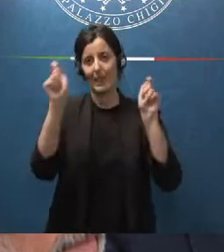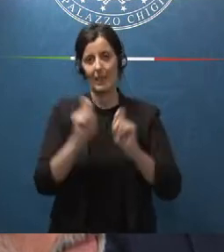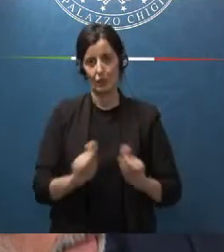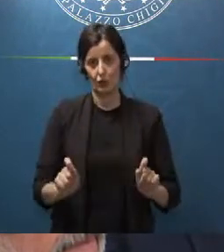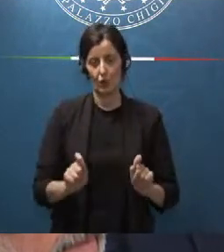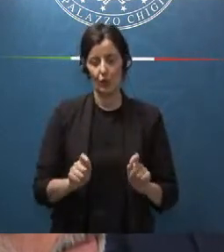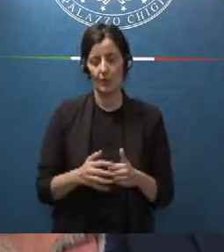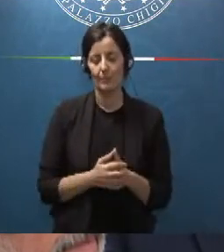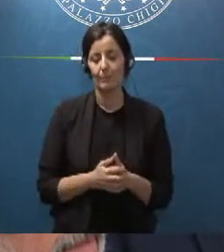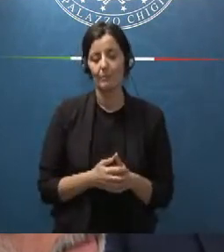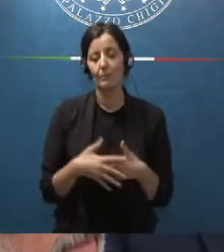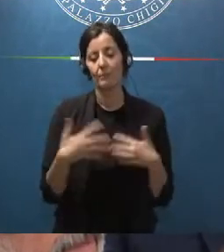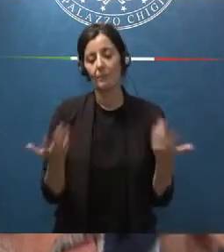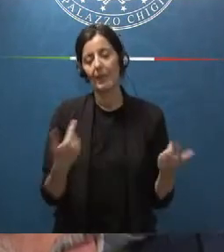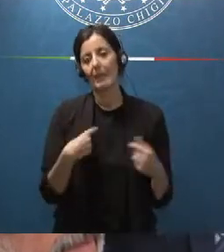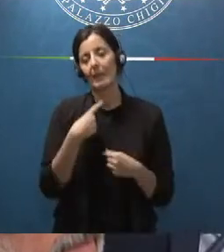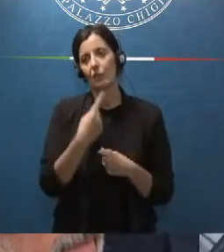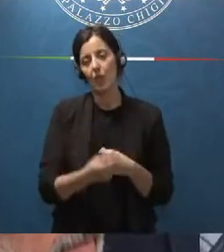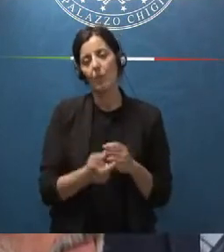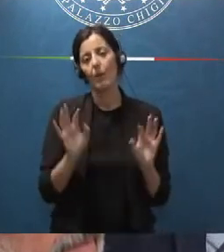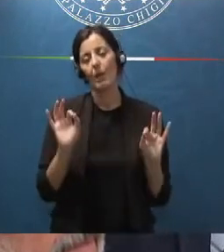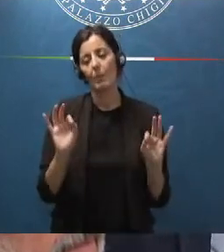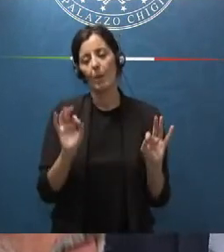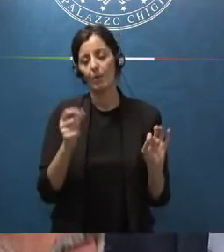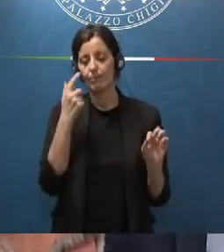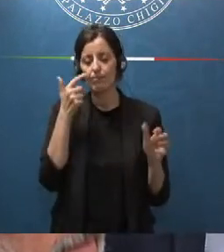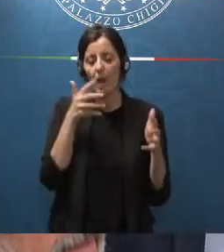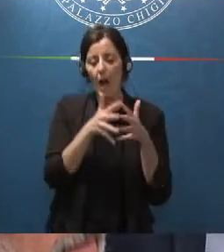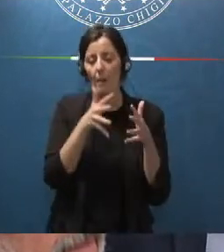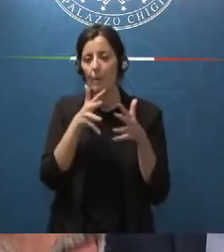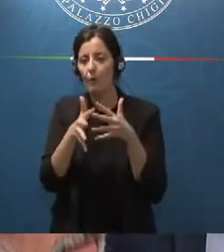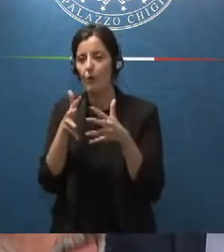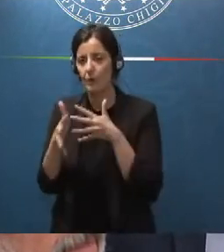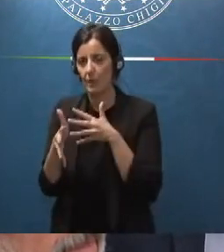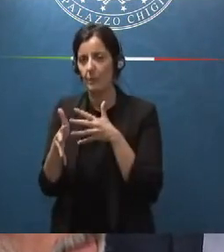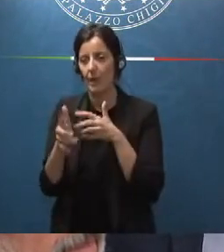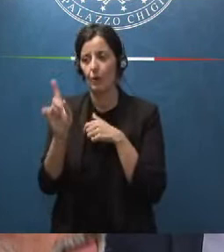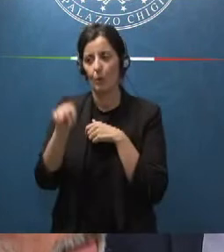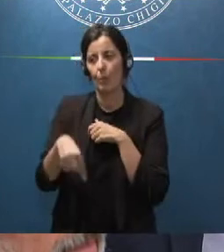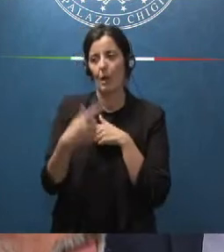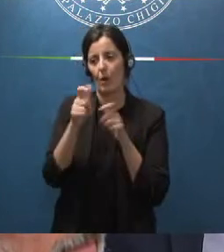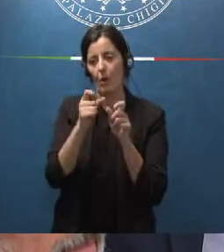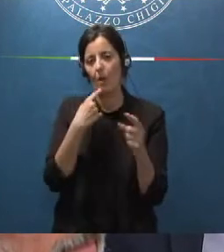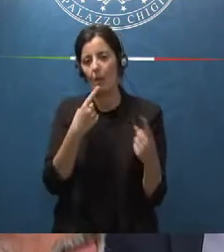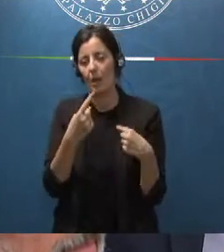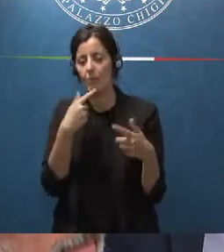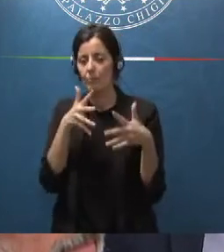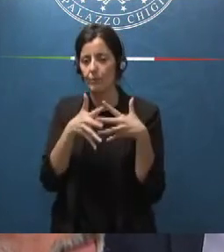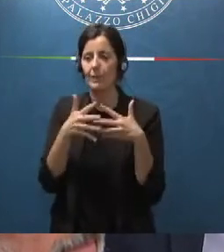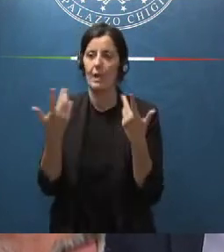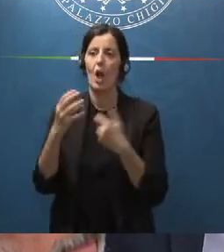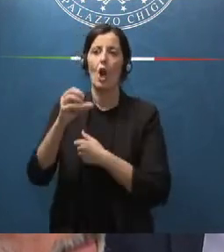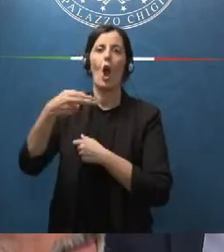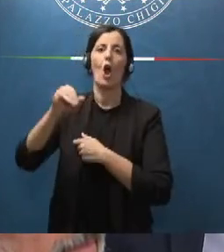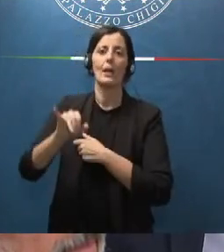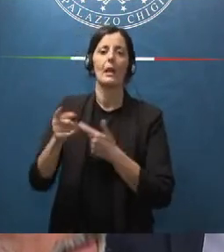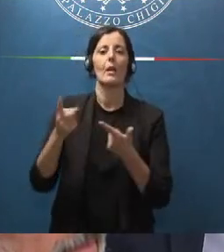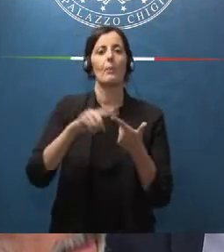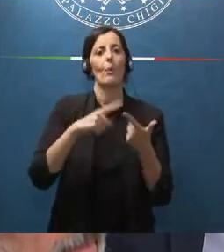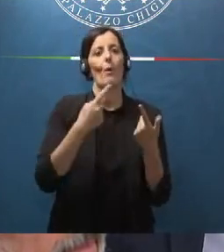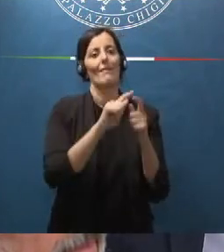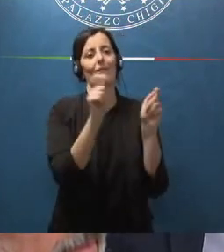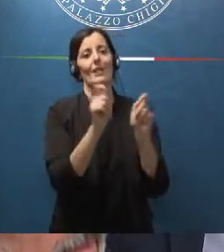diciamo che è stato fatto un approfondimento anche con gli interlocutori sostanzialmente il CONI e le federazioni che vi ha